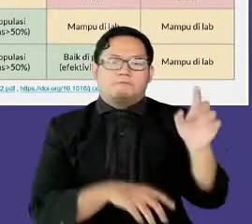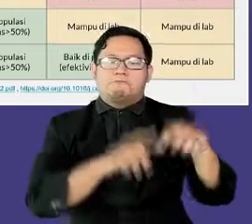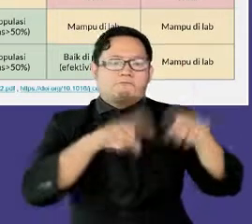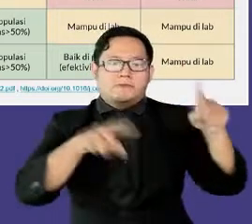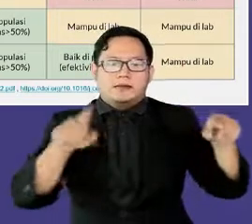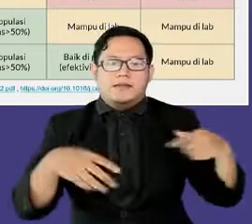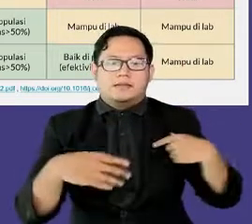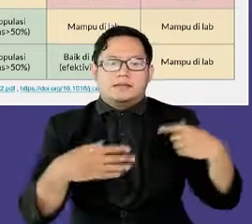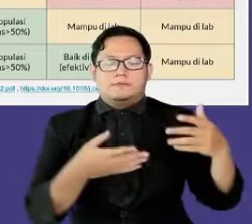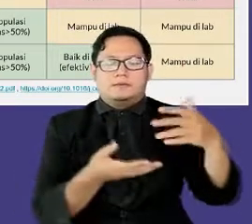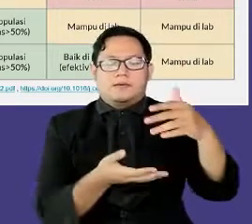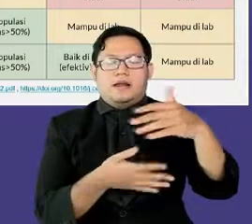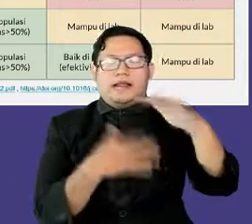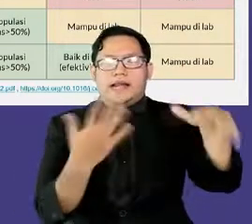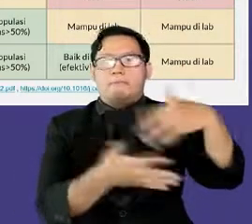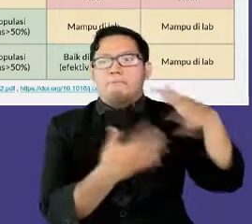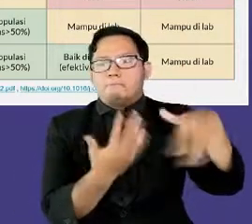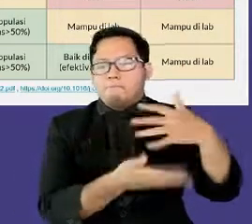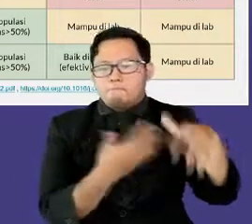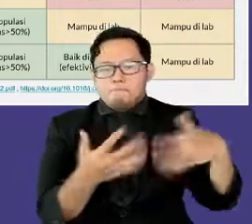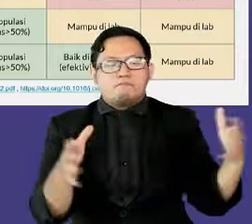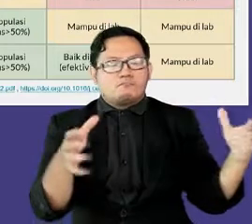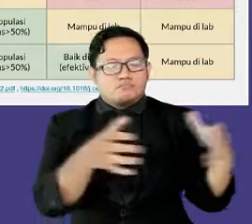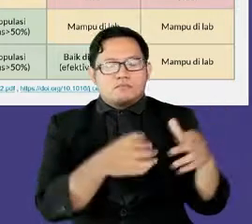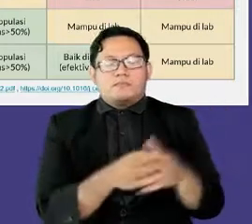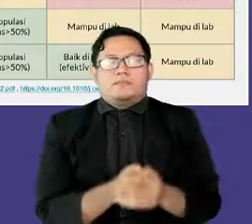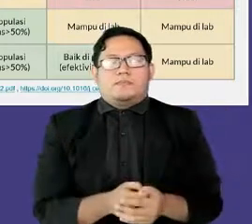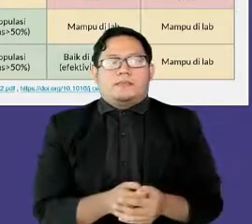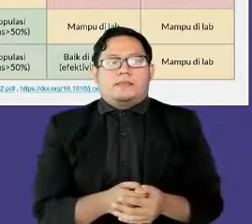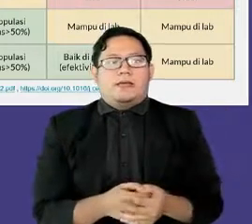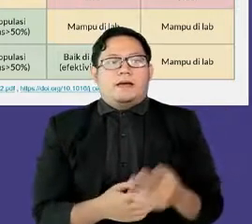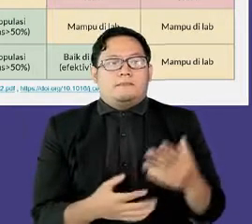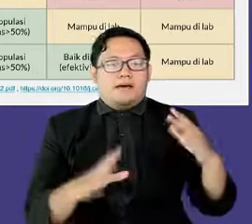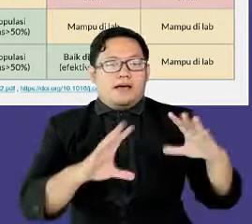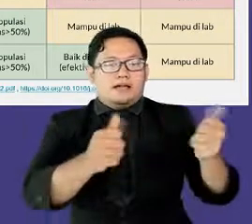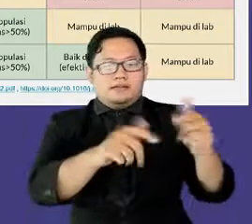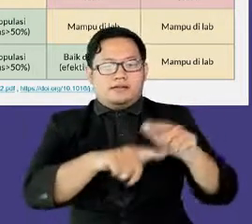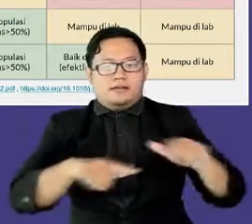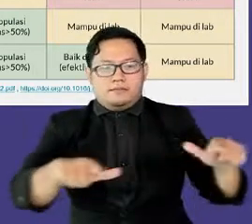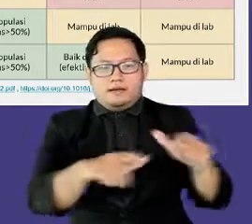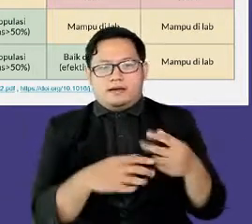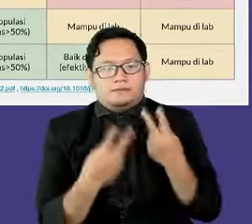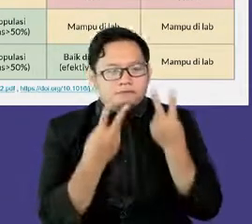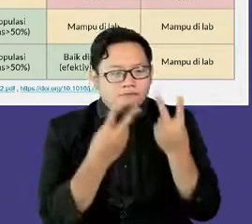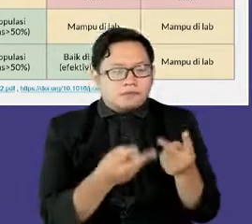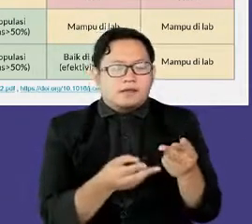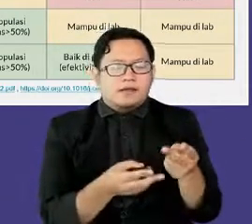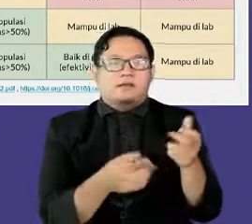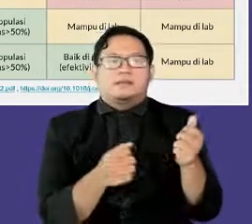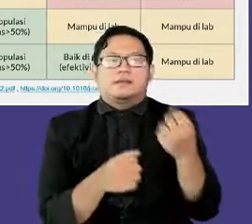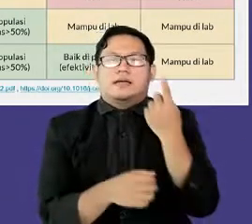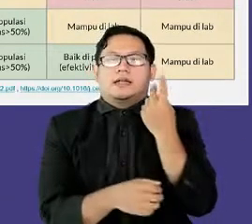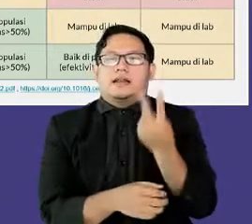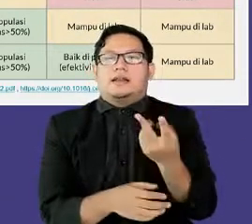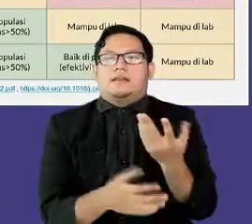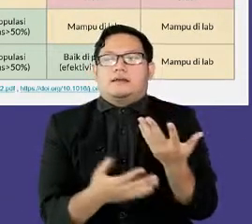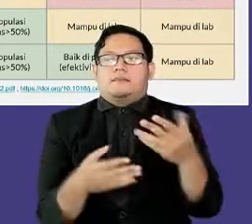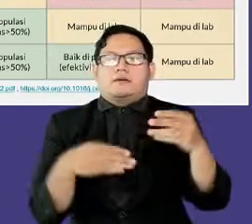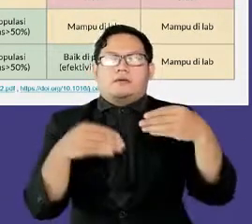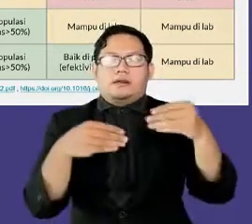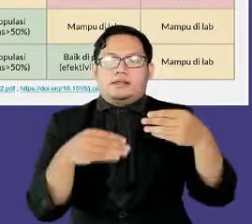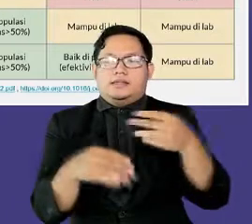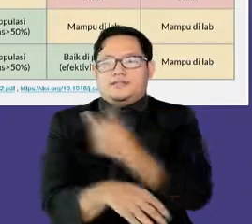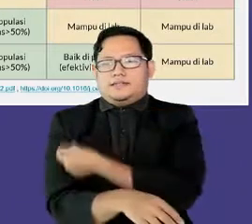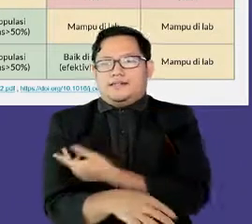Pengamatan hasil vaksinasi real di lapangan dapat menunjukkan efektivitas vaksin dalam mencegah keparahan gejala,